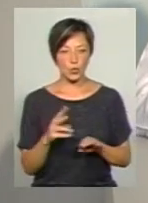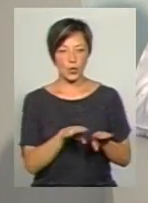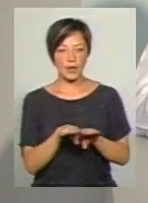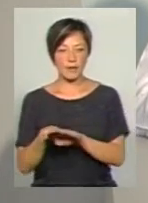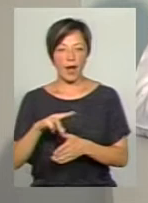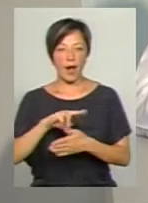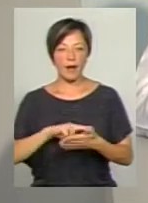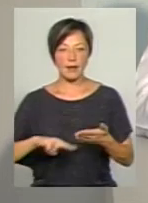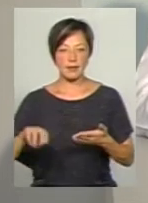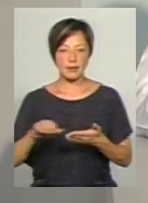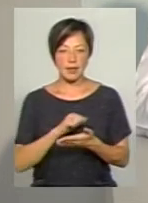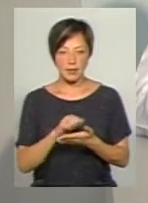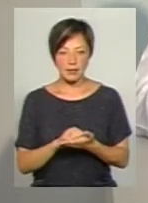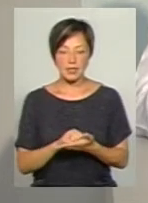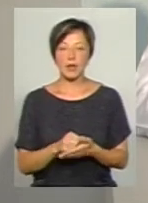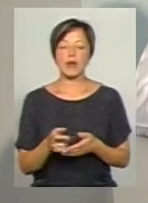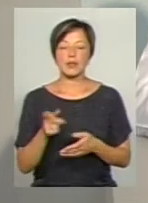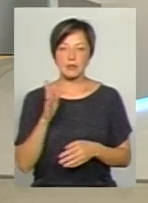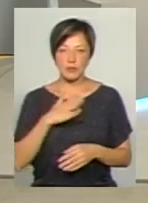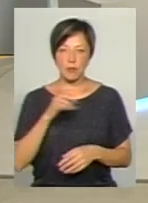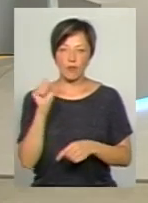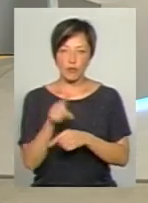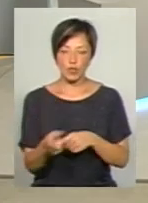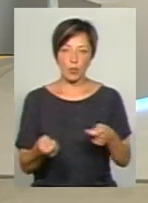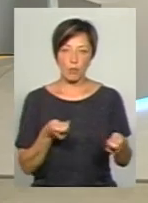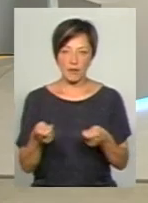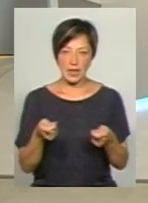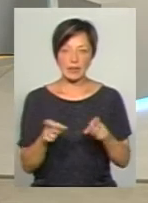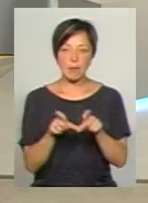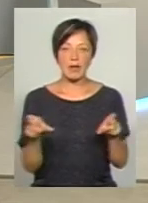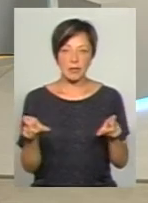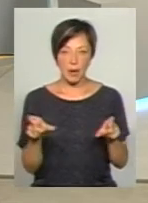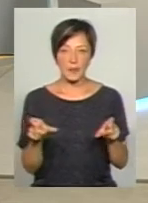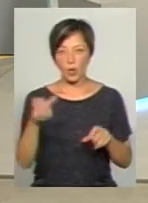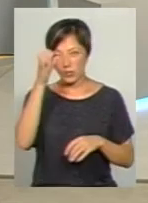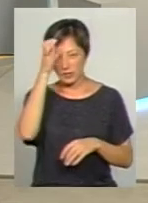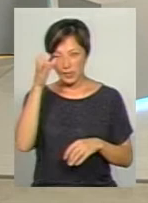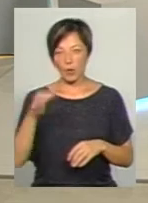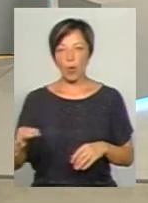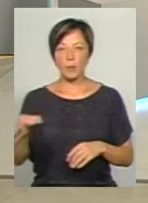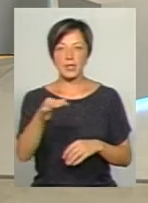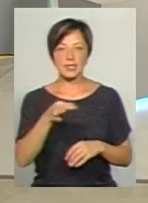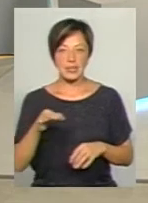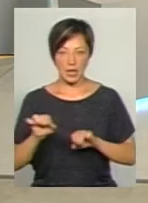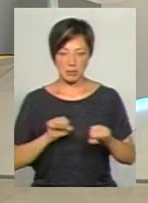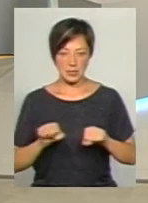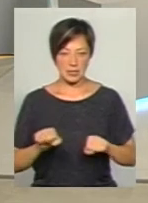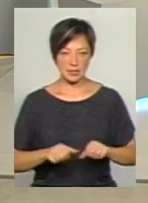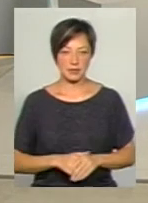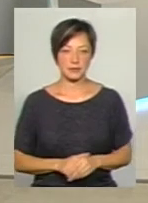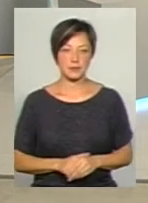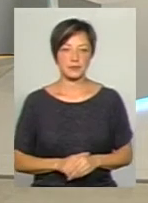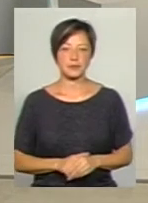акредитації – це також повноваження управління, це повноваження департаментів освіти і науки обласних державних адміністрацій.